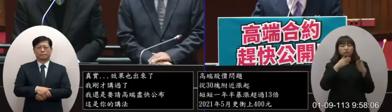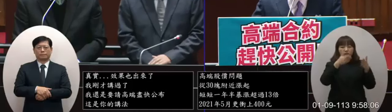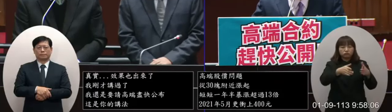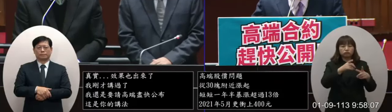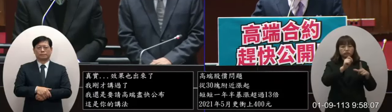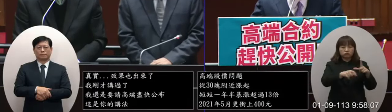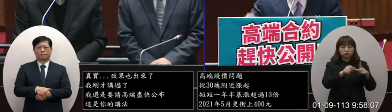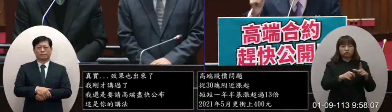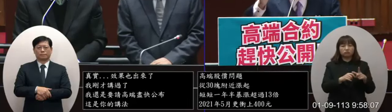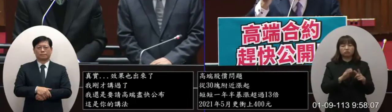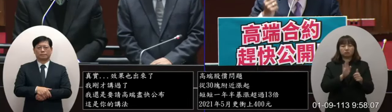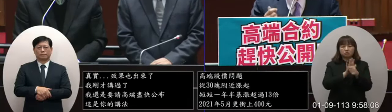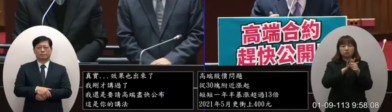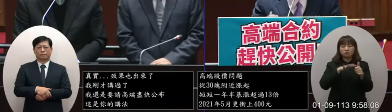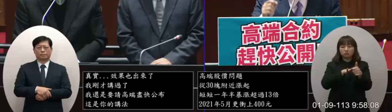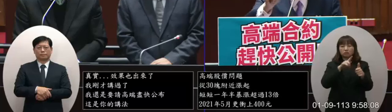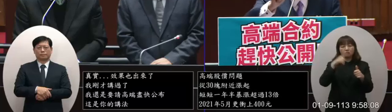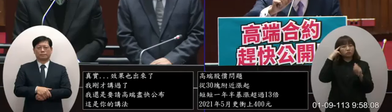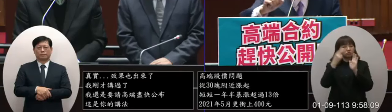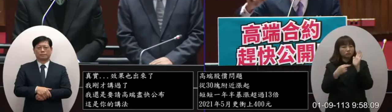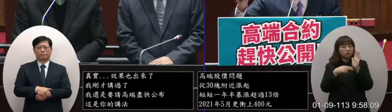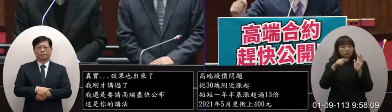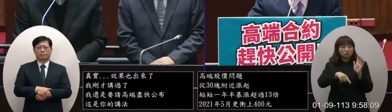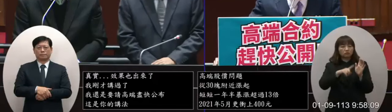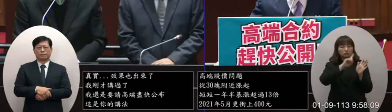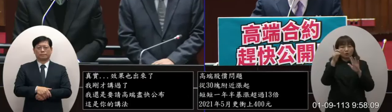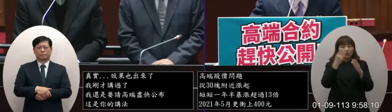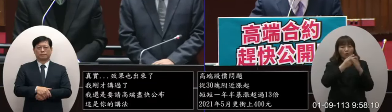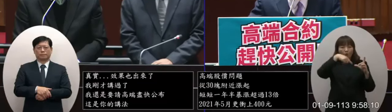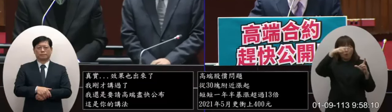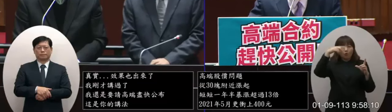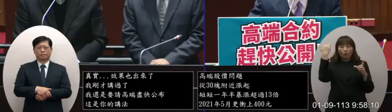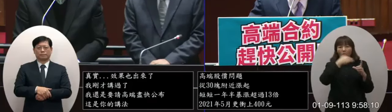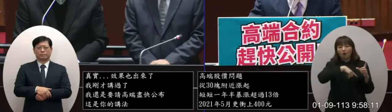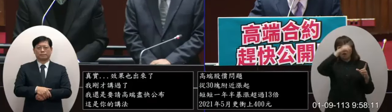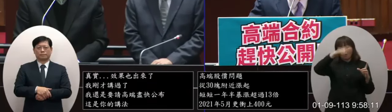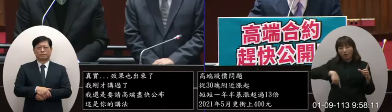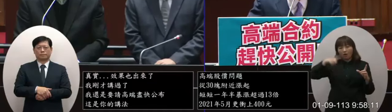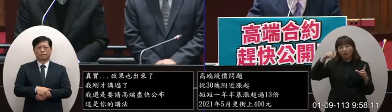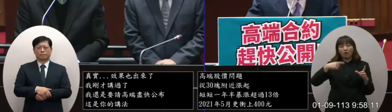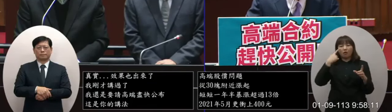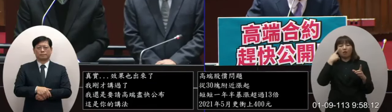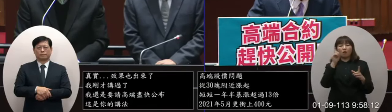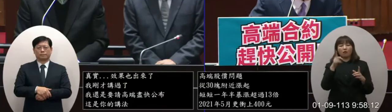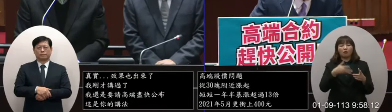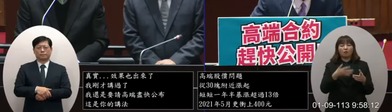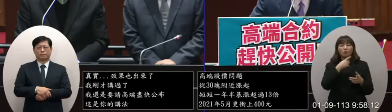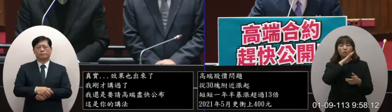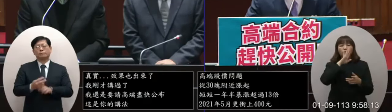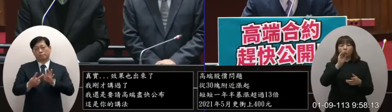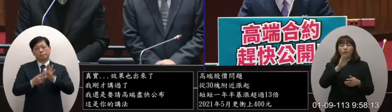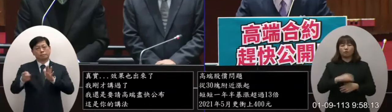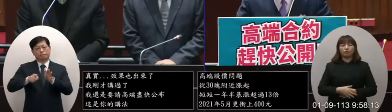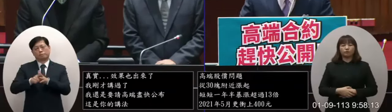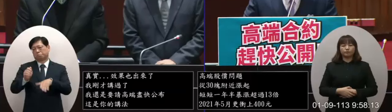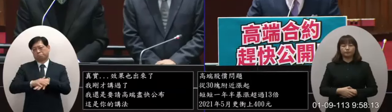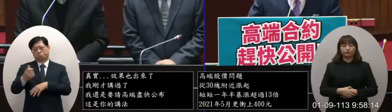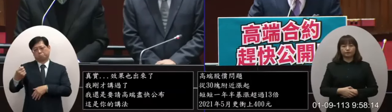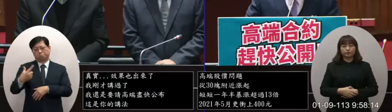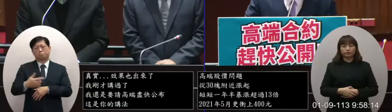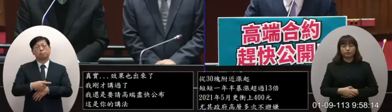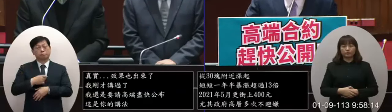端我想這個部分是不是請院長你解釋相關的股價異常波動上有沒有相關的問題好委員你是專家啦